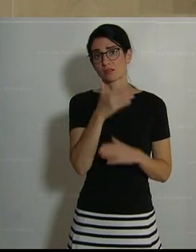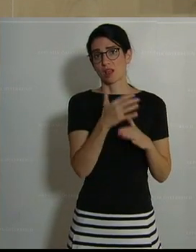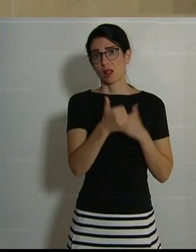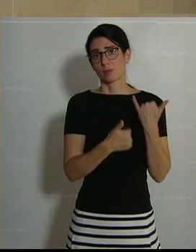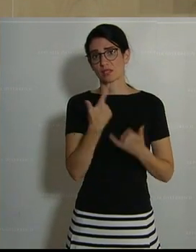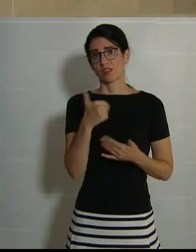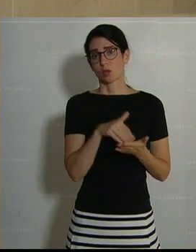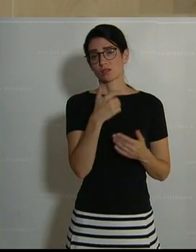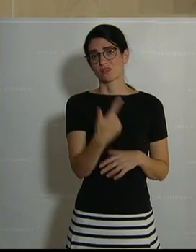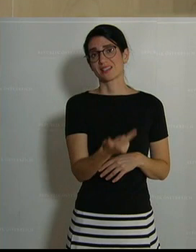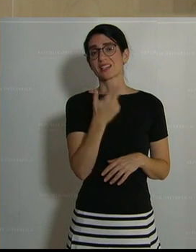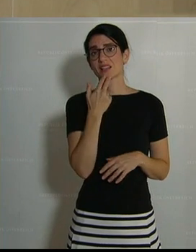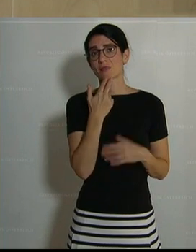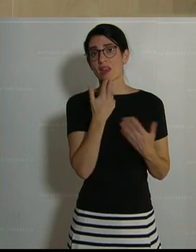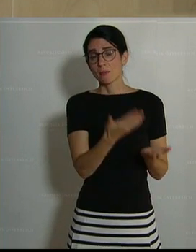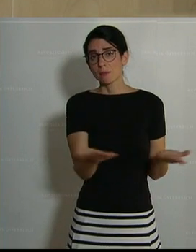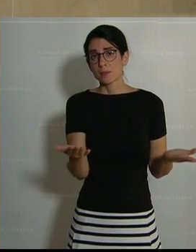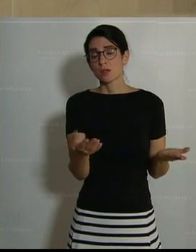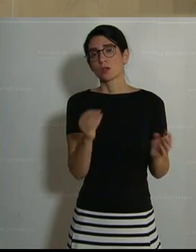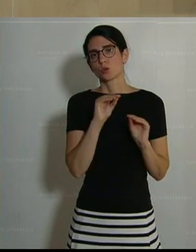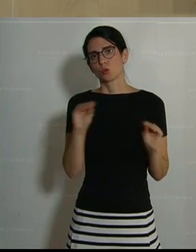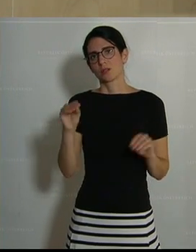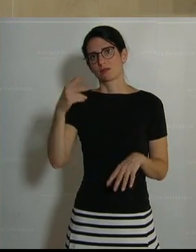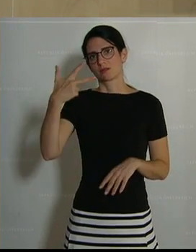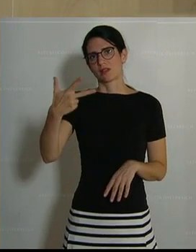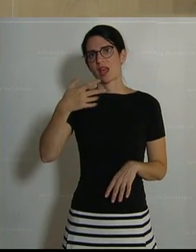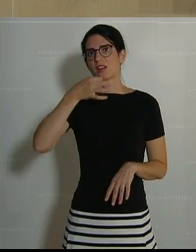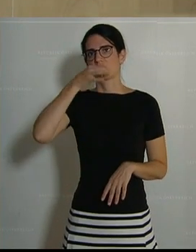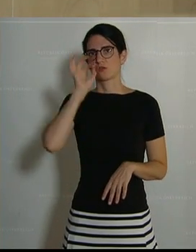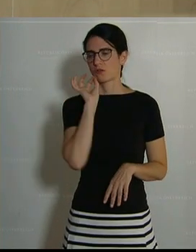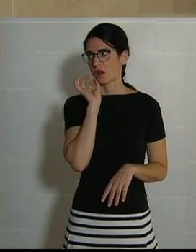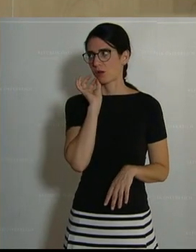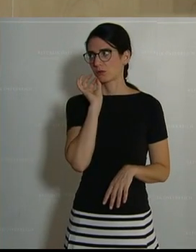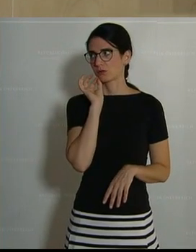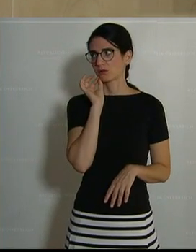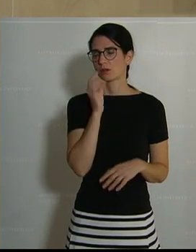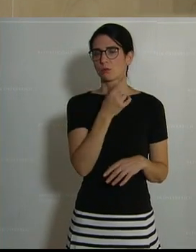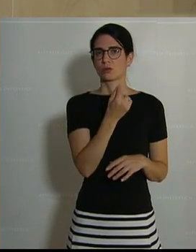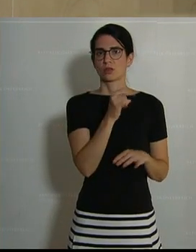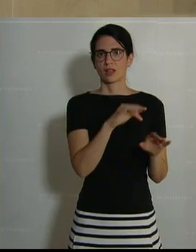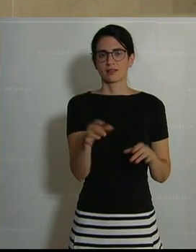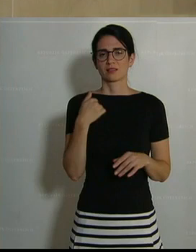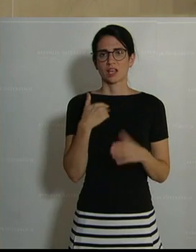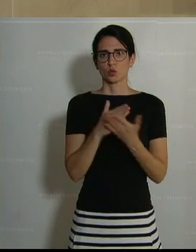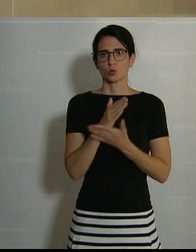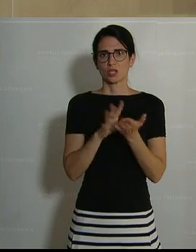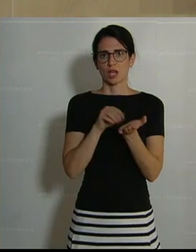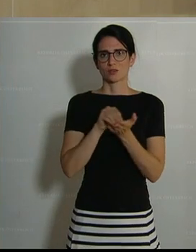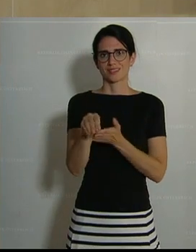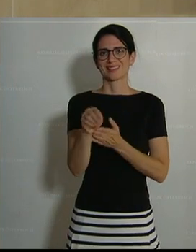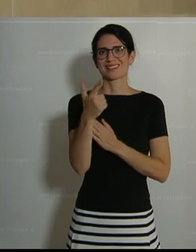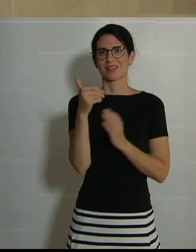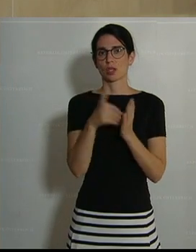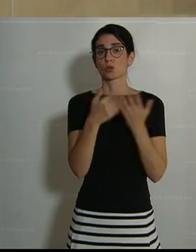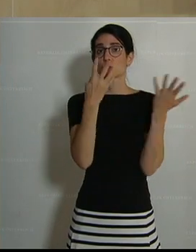Halbjahr 2020 sage und schreibe nur drei Frauen. Und die durchschnittliche Auszahlung beträgt satte